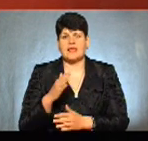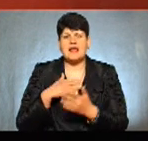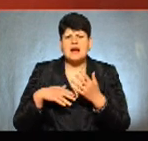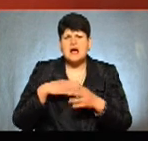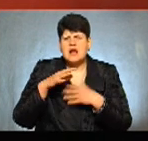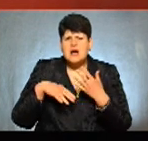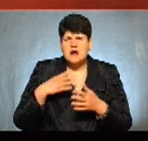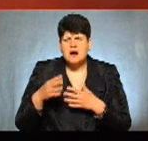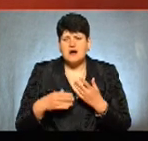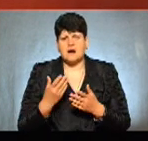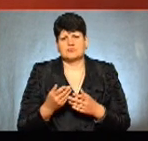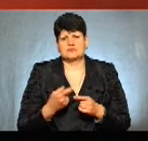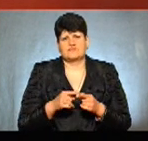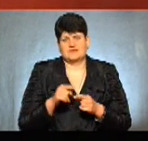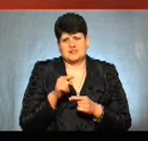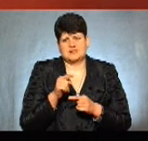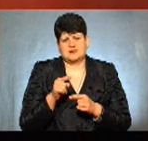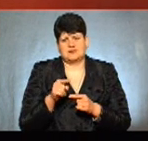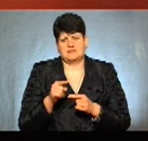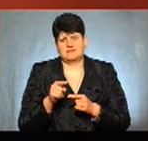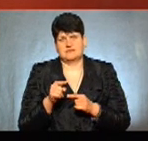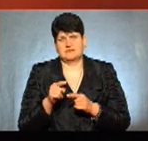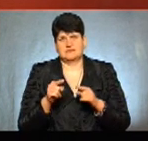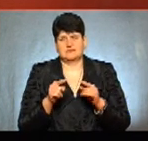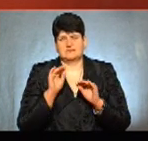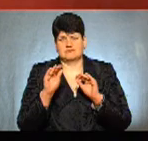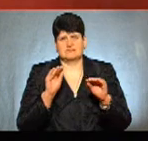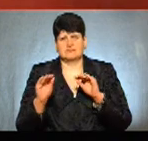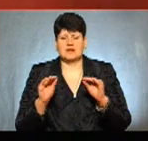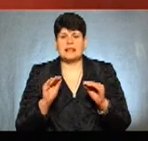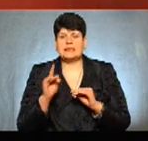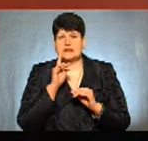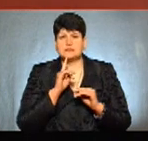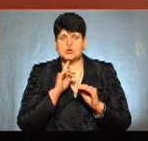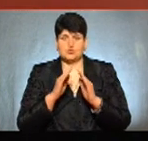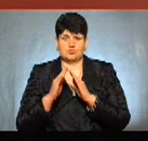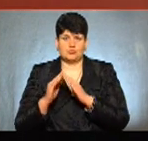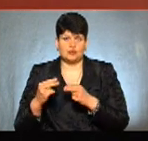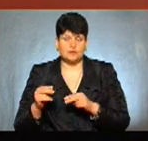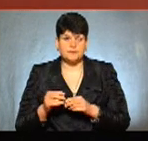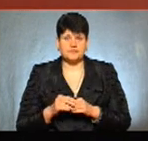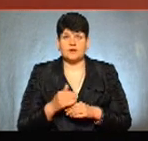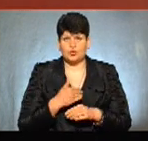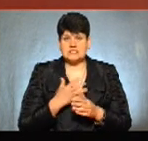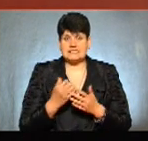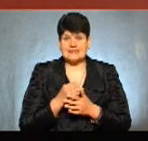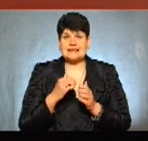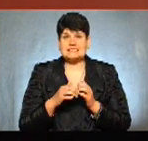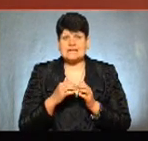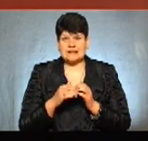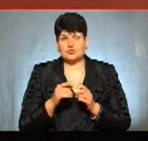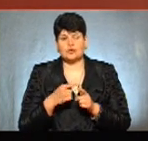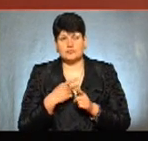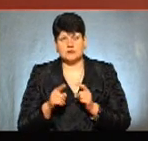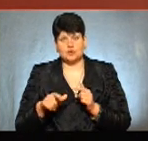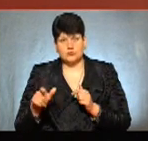в цих моментах розташування тих тимчасових споруд. Тобто ви хочете знайти таку серединку між мешканцями і